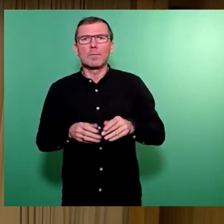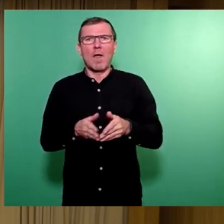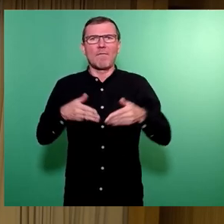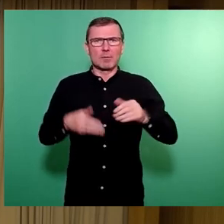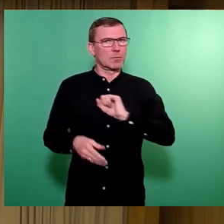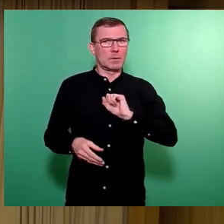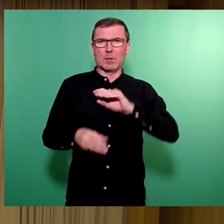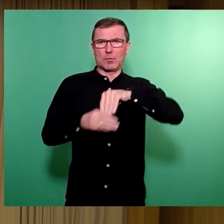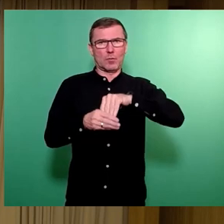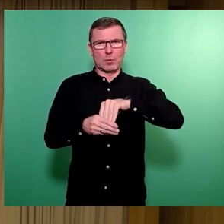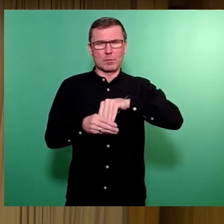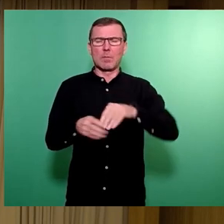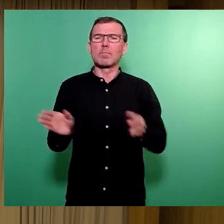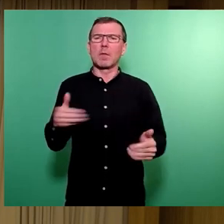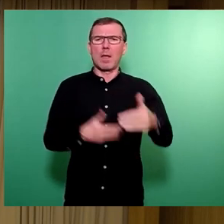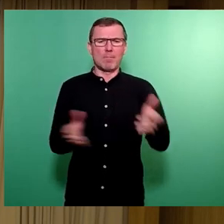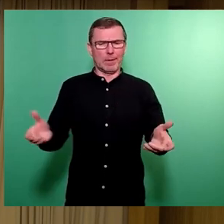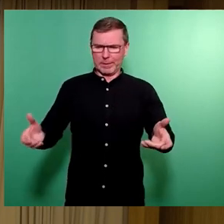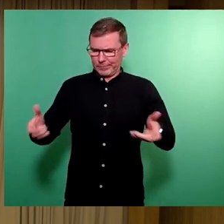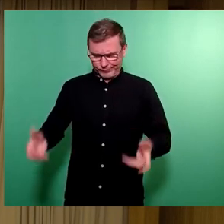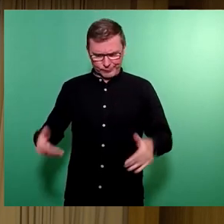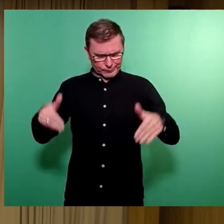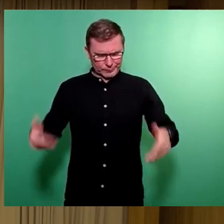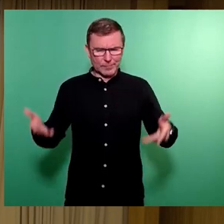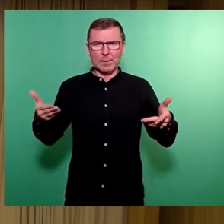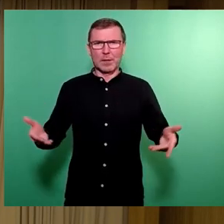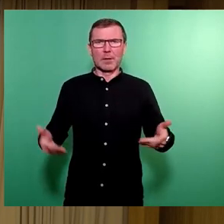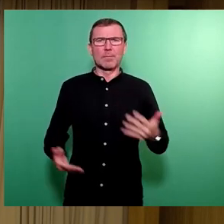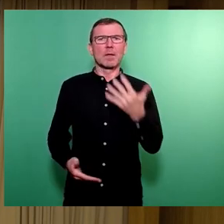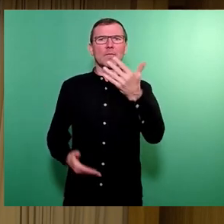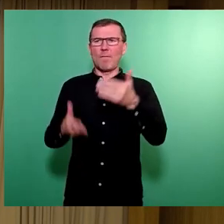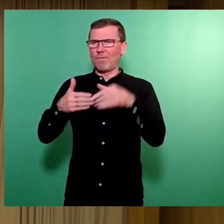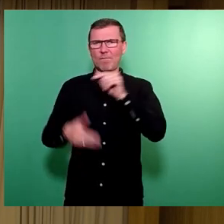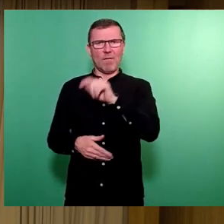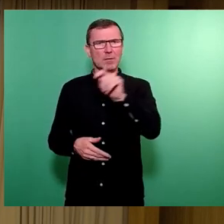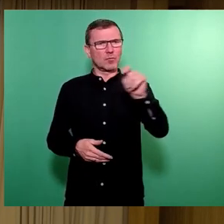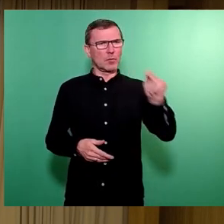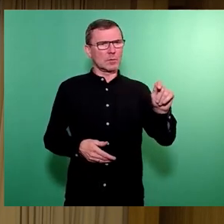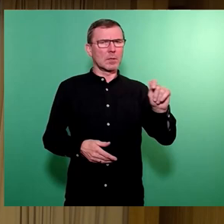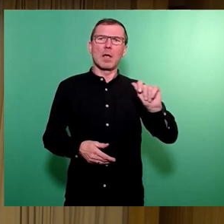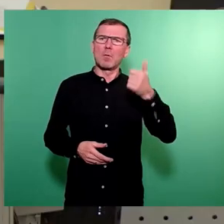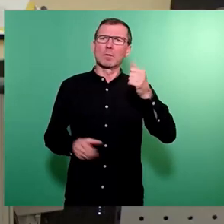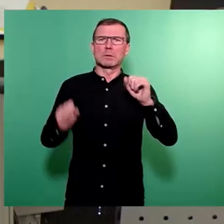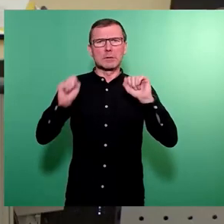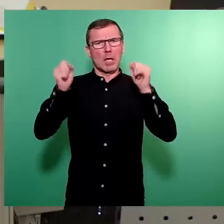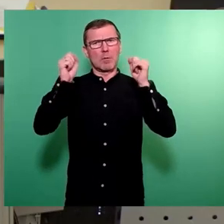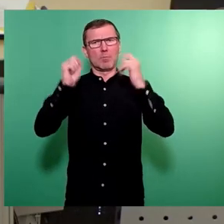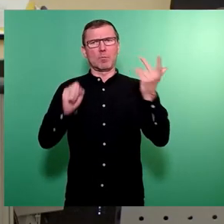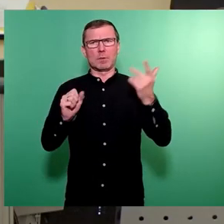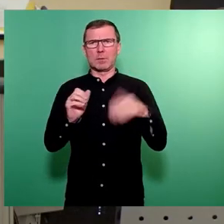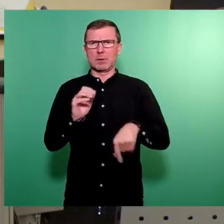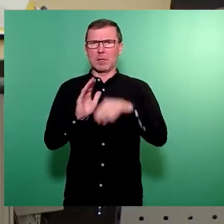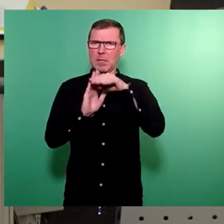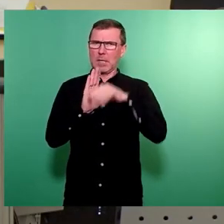Das Paket liegt vor. Fünf Fraktionen haben sich besonders bemüht, dass dieser Termin heute